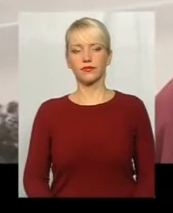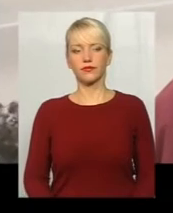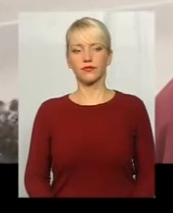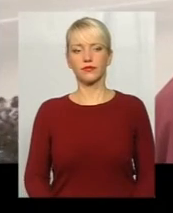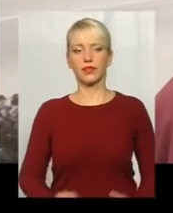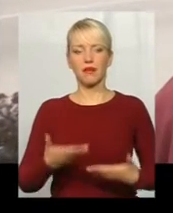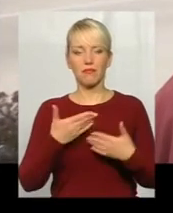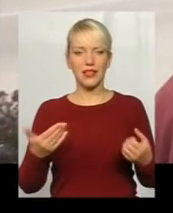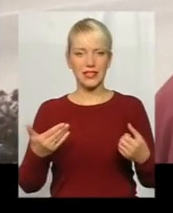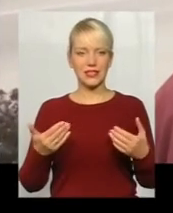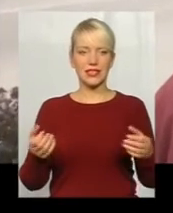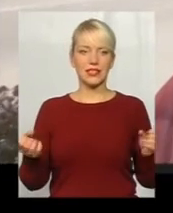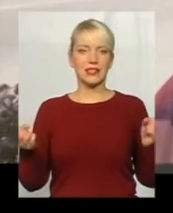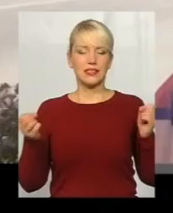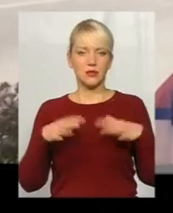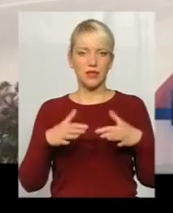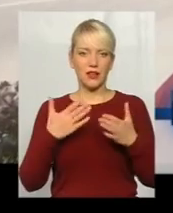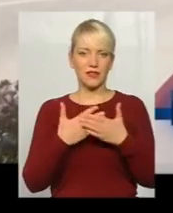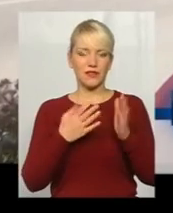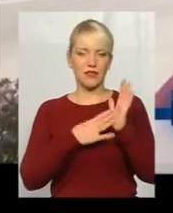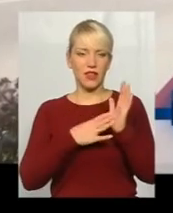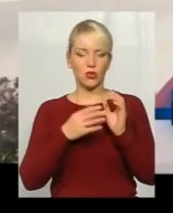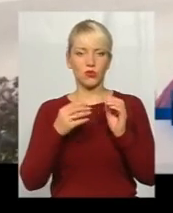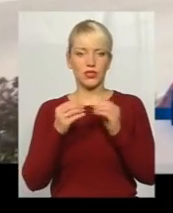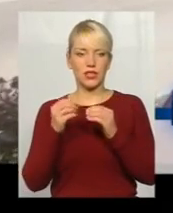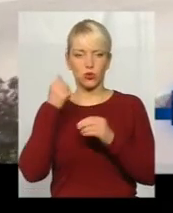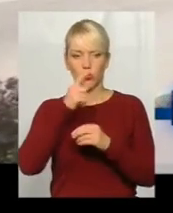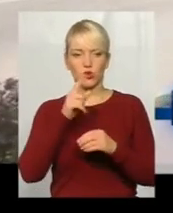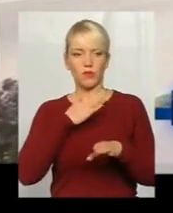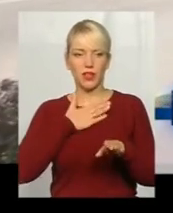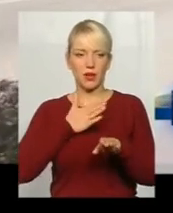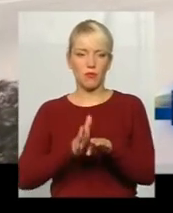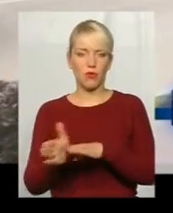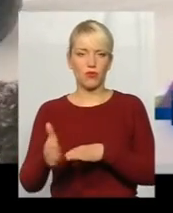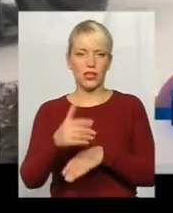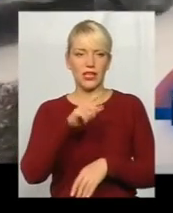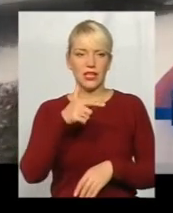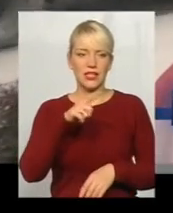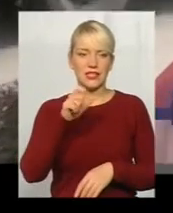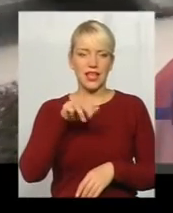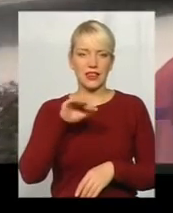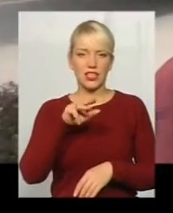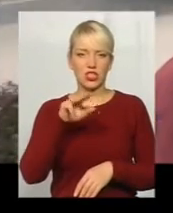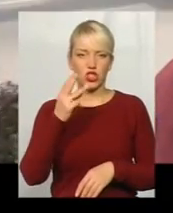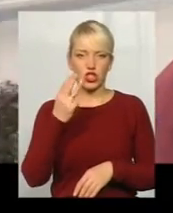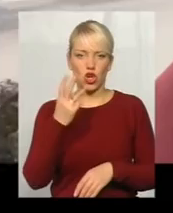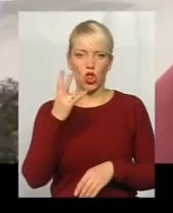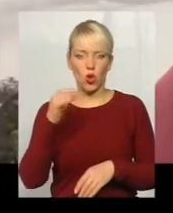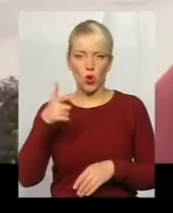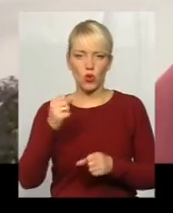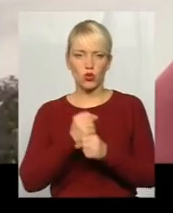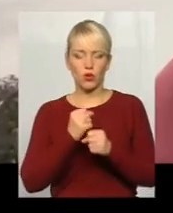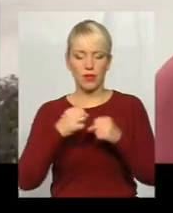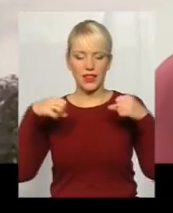Ми збиралися десь в 9-10 році, щоб нам на провулку Затишному зробили світло. Нам там два